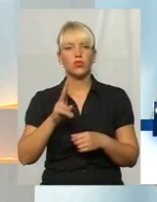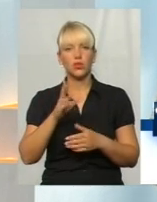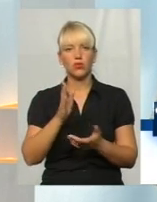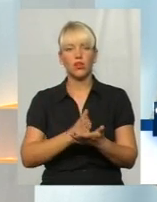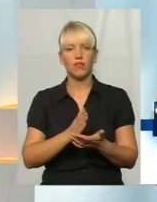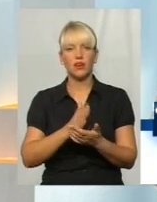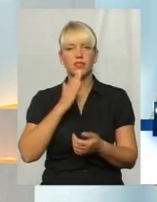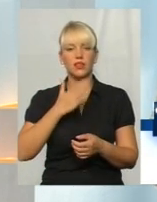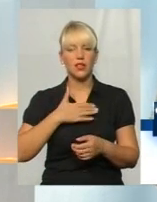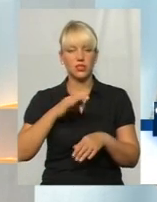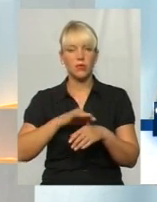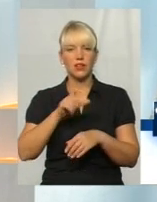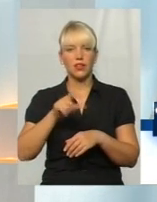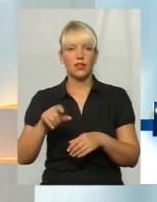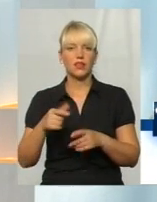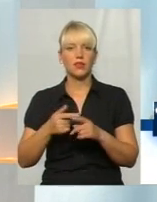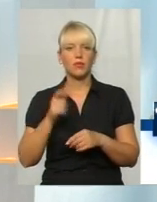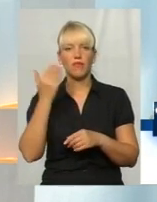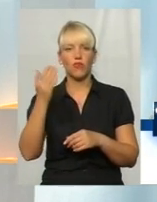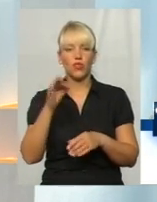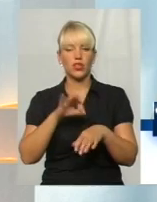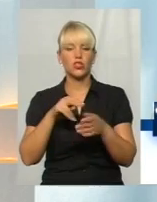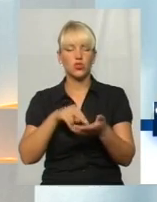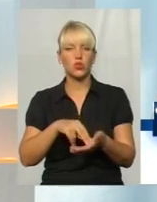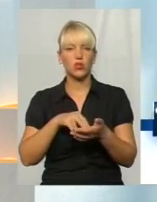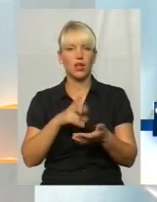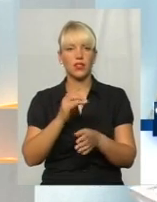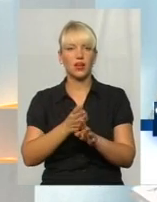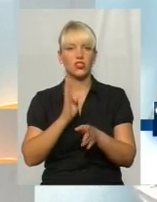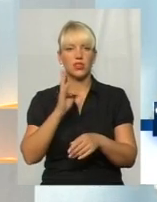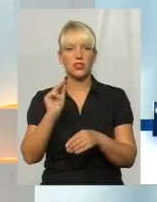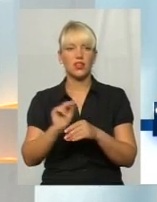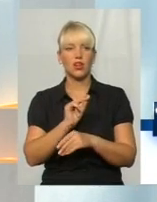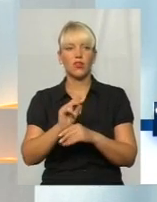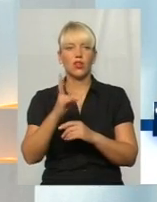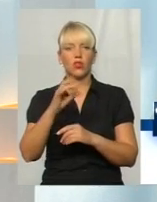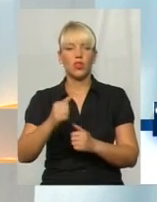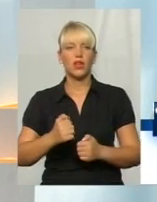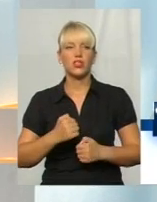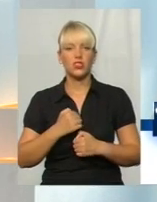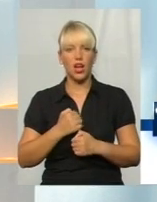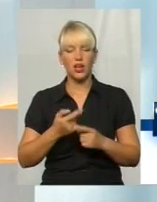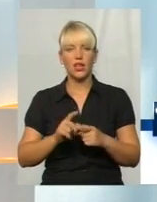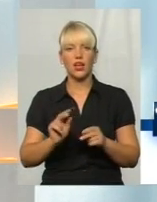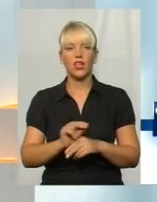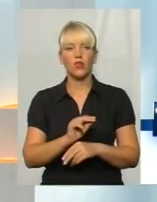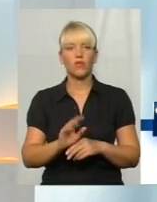нашими клієнтами, то вони у нас стоять на черзі на лікування, але, бачите, на жаль, лікування ні другої, ні третєї